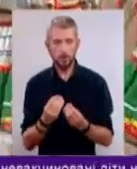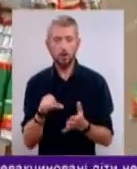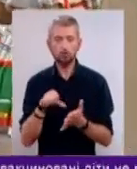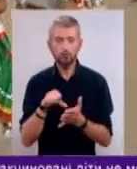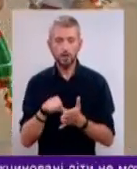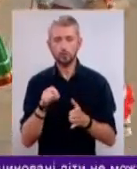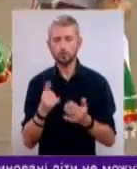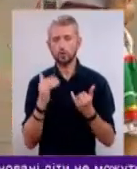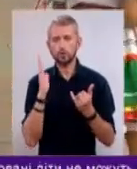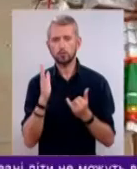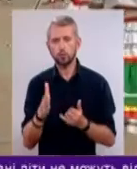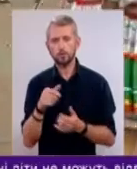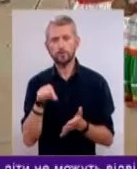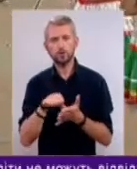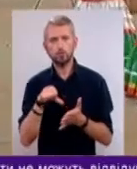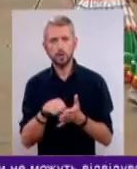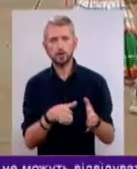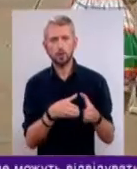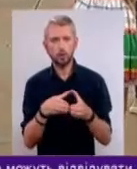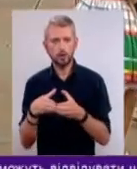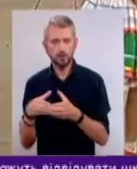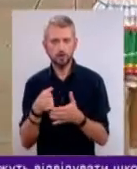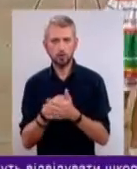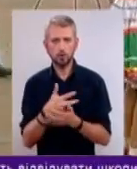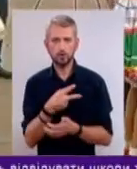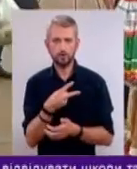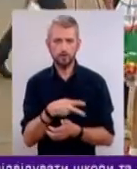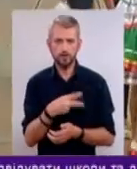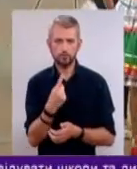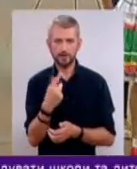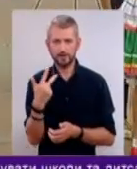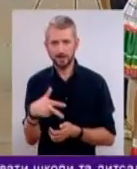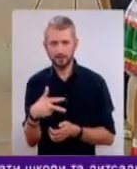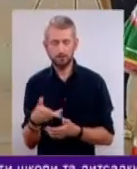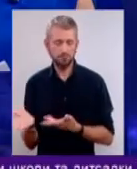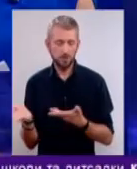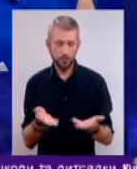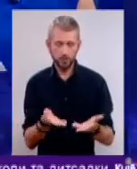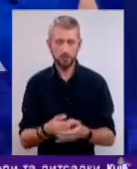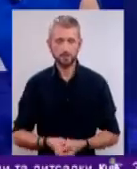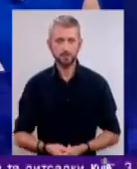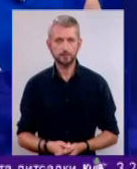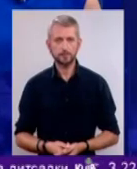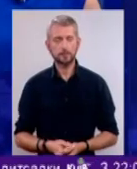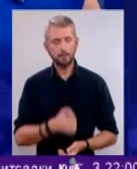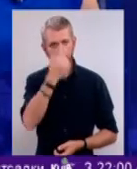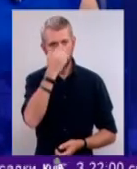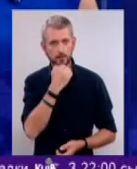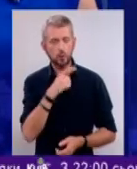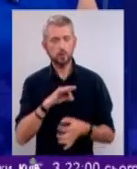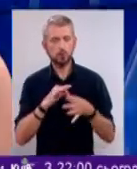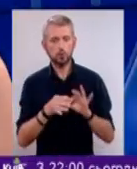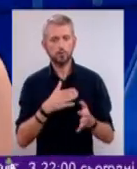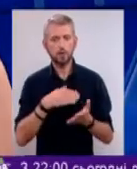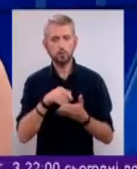тут будуть сьогодні виступати колективи до 21.30. Тож, приходьте. Студія, слово. Дякую, Аліна, за подробиці.